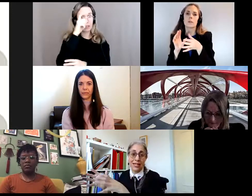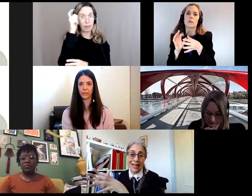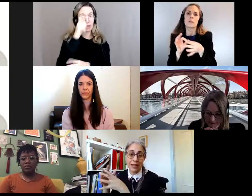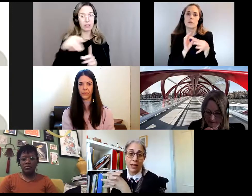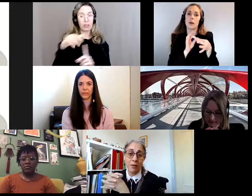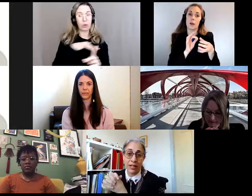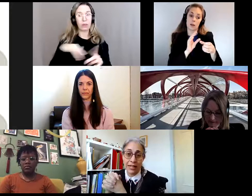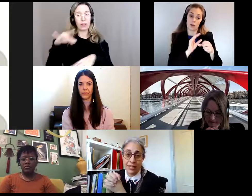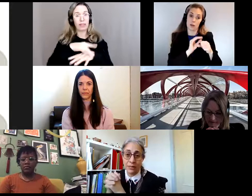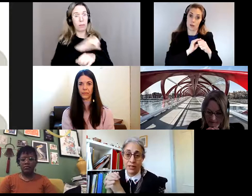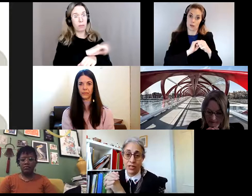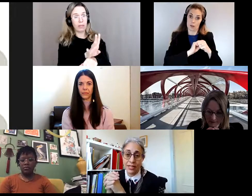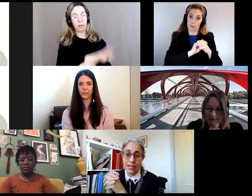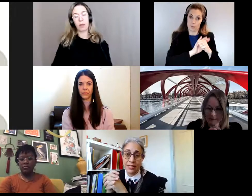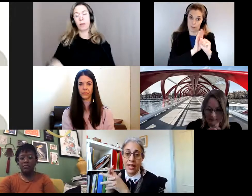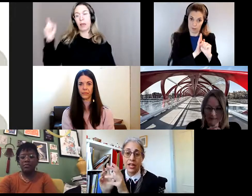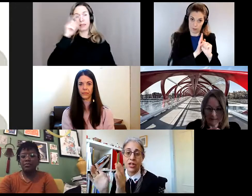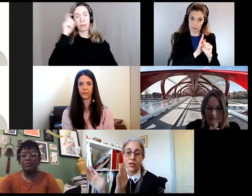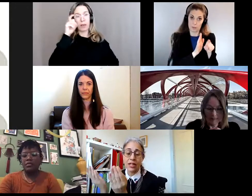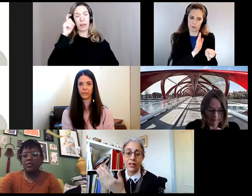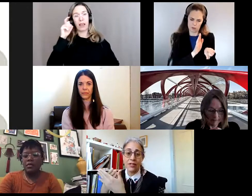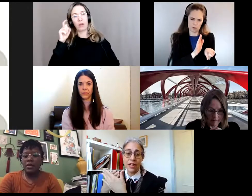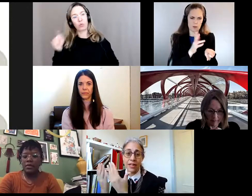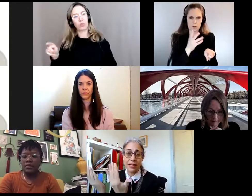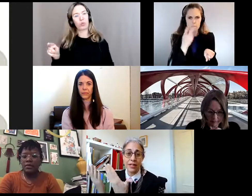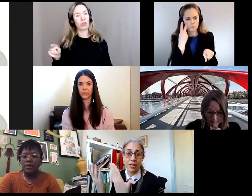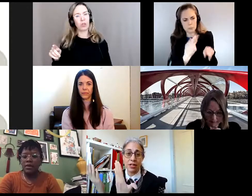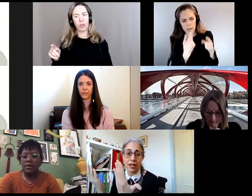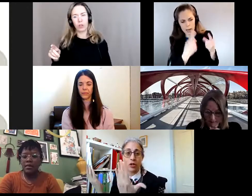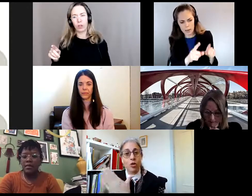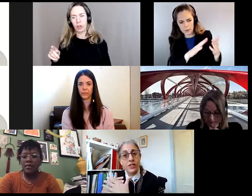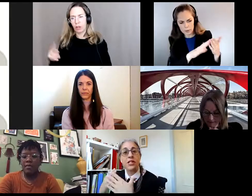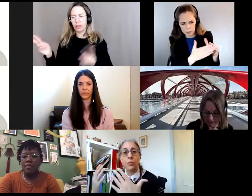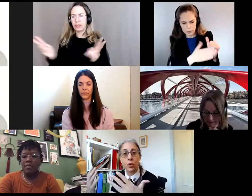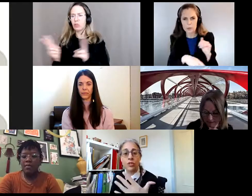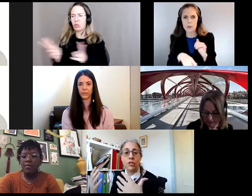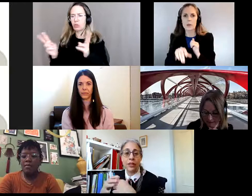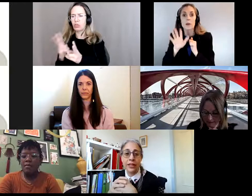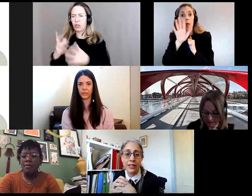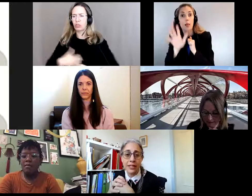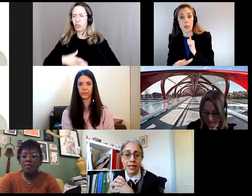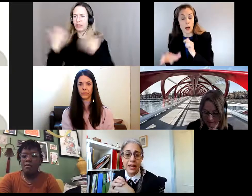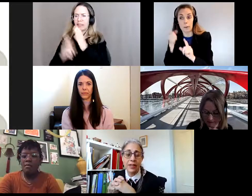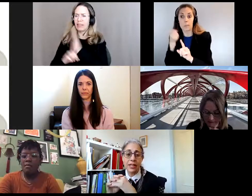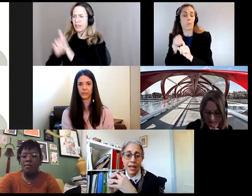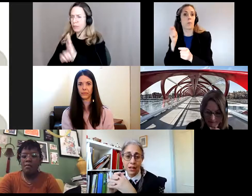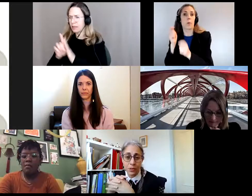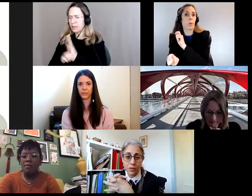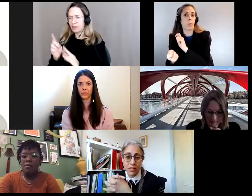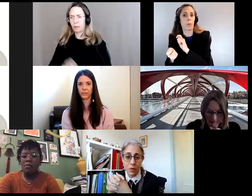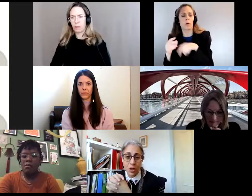contexte de pandémie à votre expérience dans le domaine des urgences en matière de crise climatique